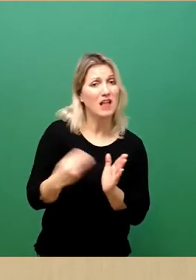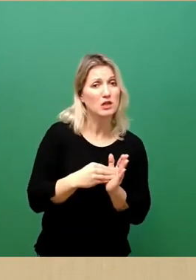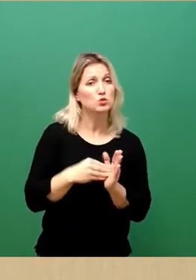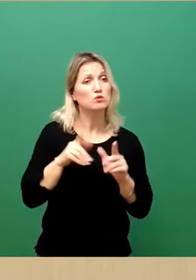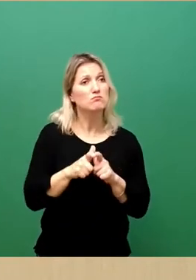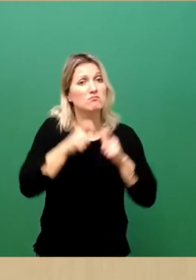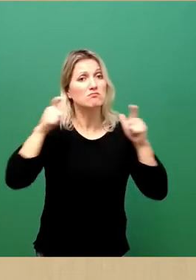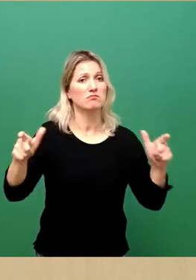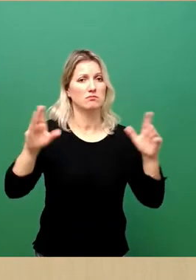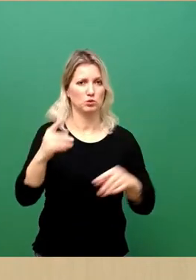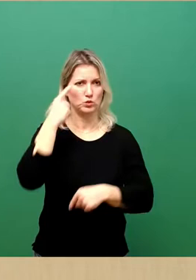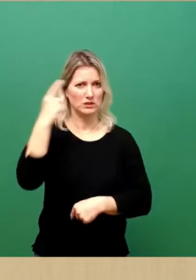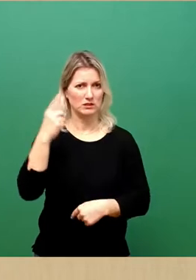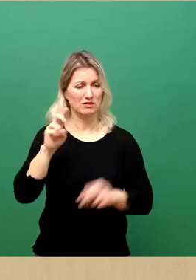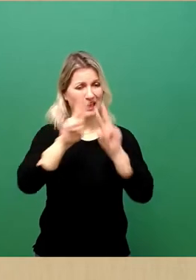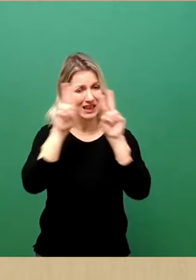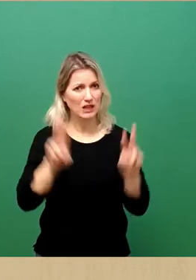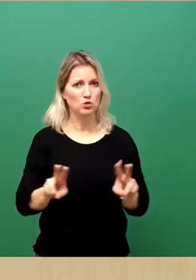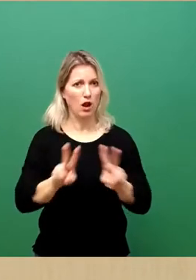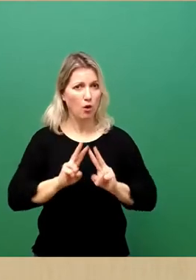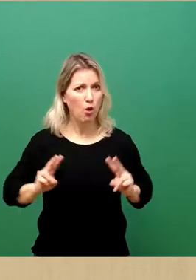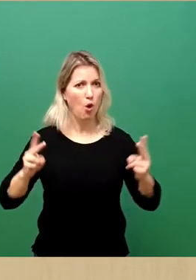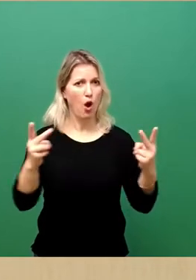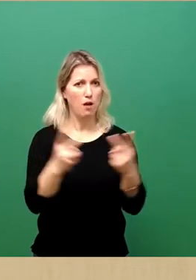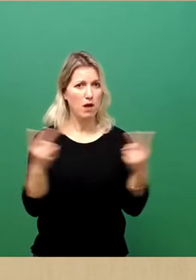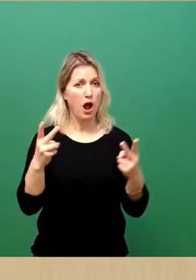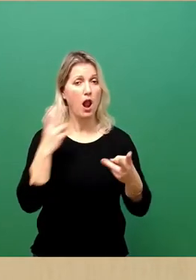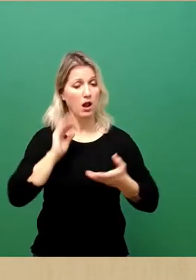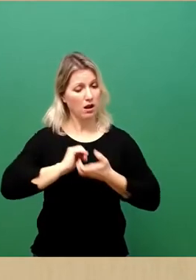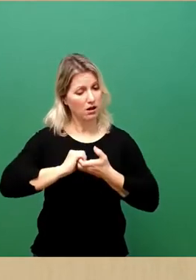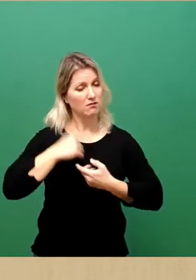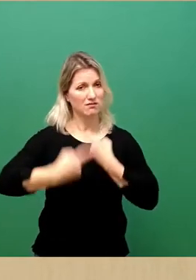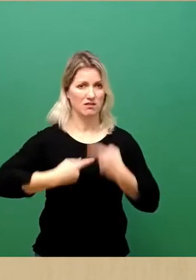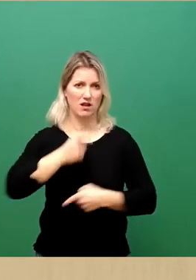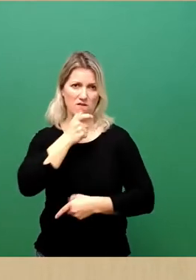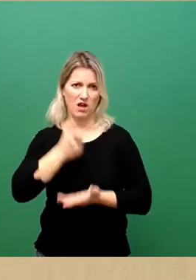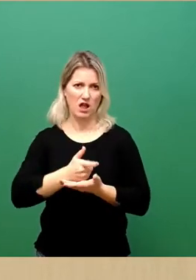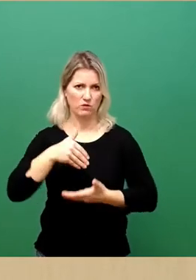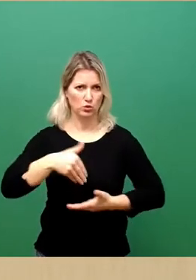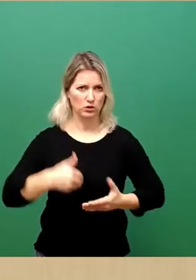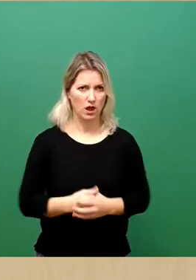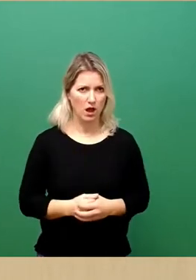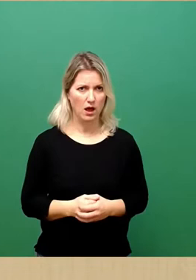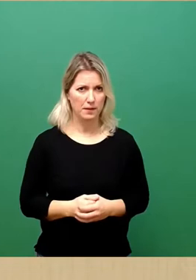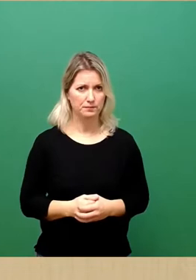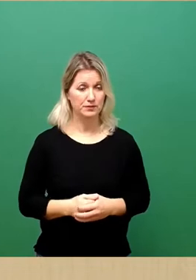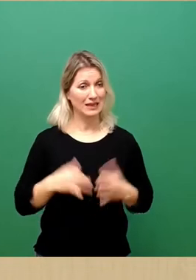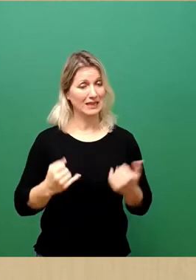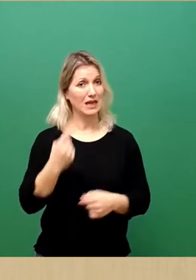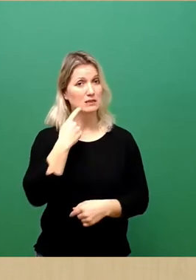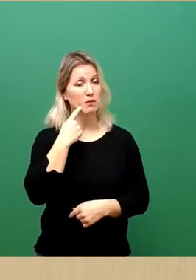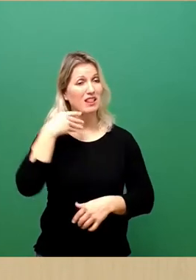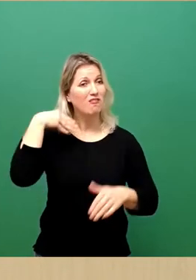global und aber auch immer wieder in kommunaler Verantwortung. Gerade jetzt, da uns ja die Ursachen für Flucht und